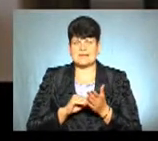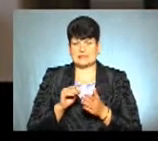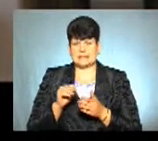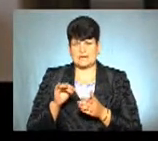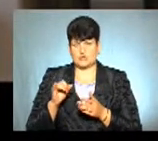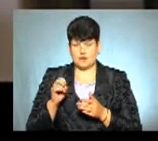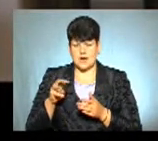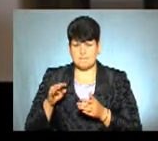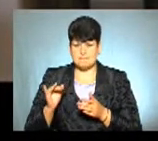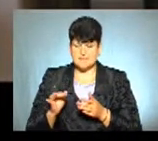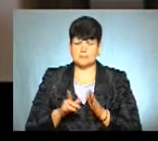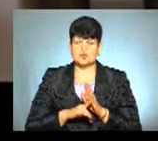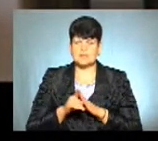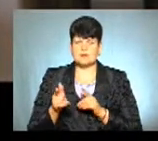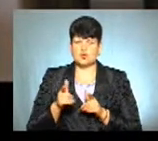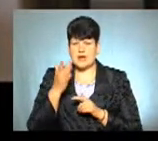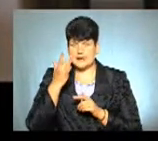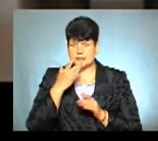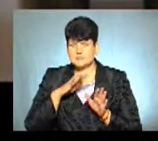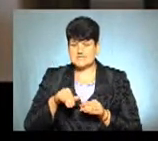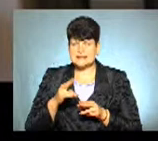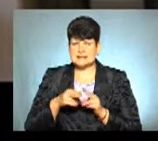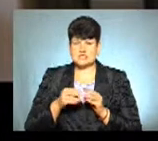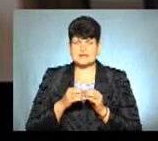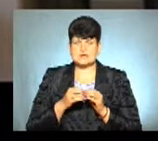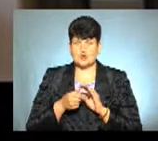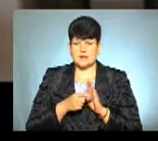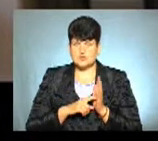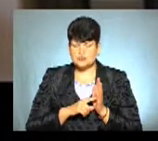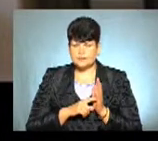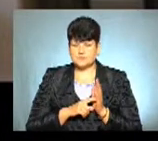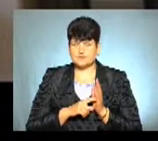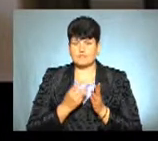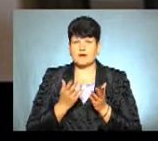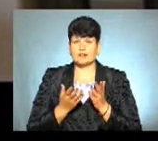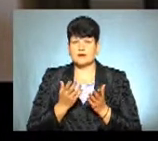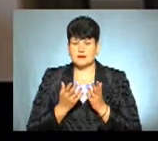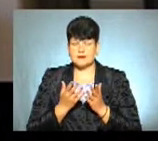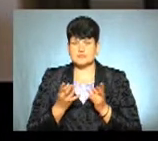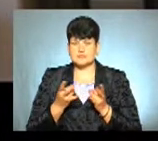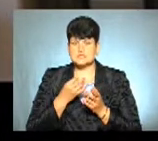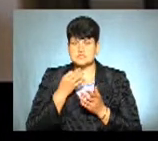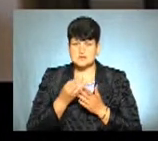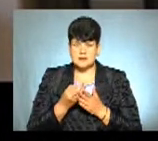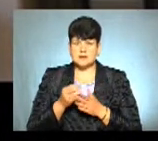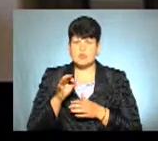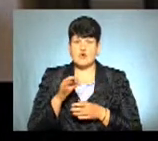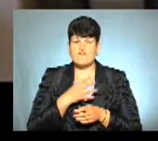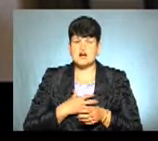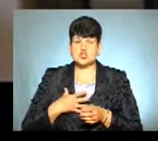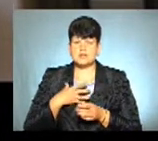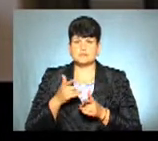Почалася підготовка ще літом після закінчення 10 класу. Однак варто сказати і про важливість